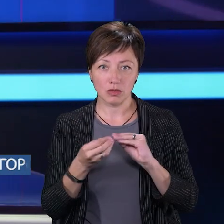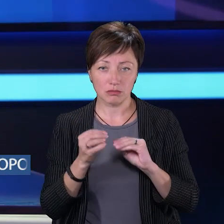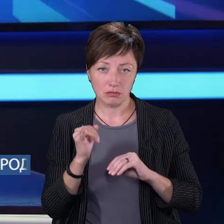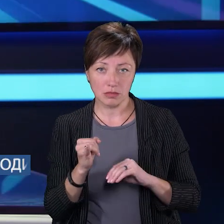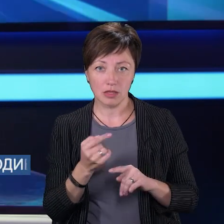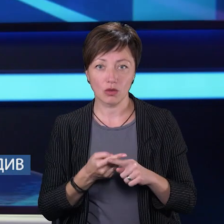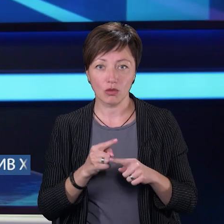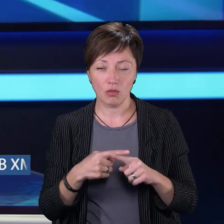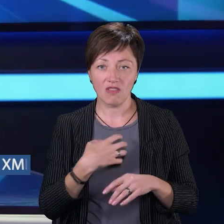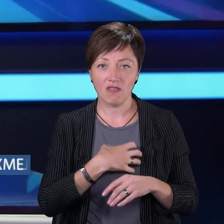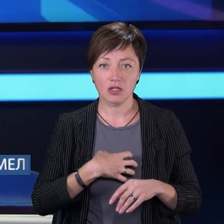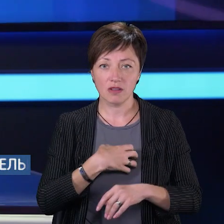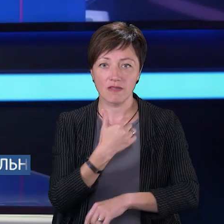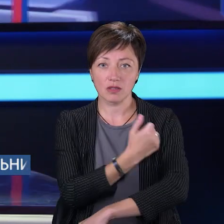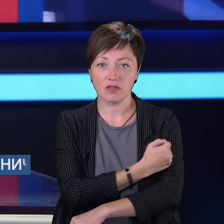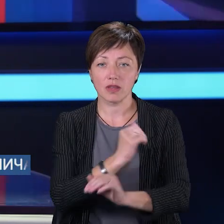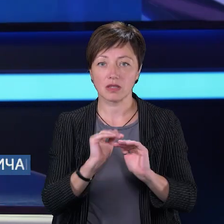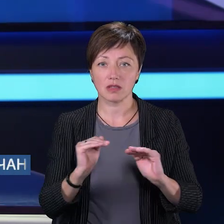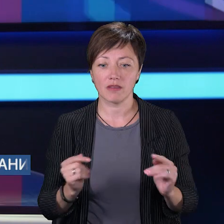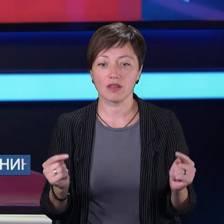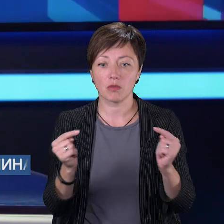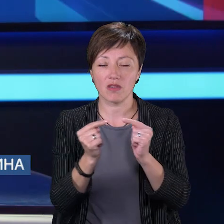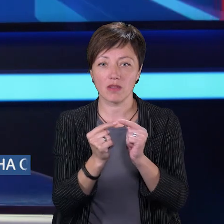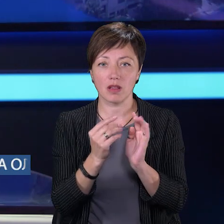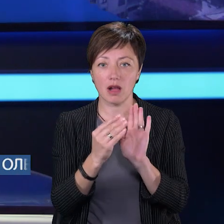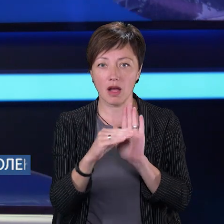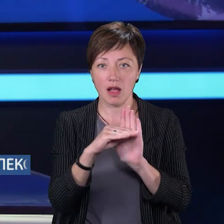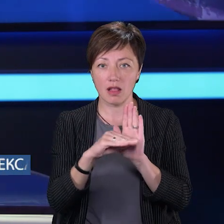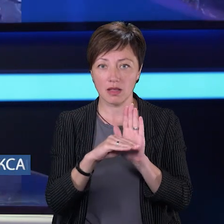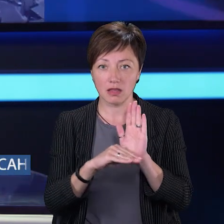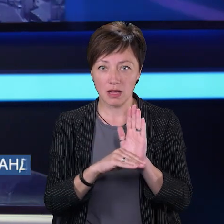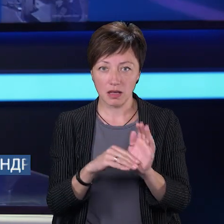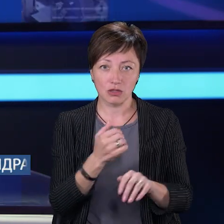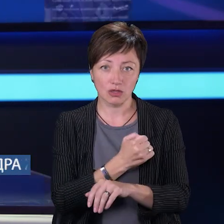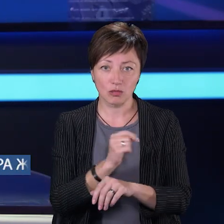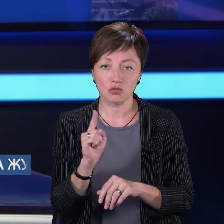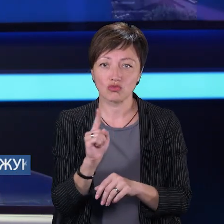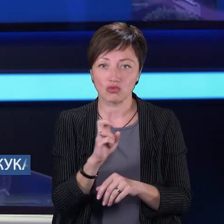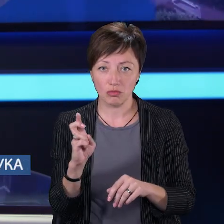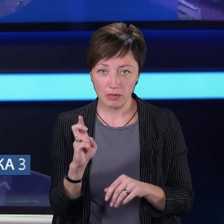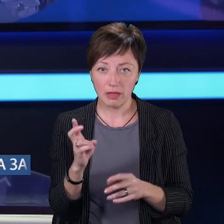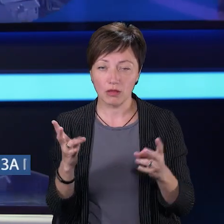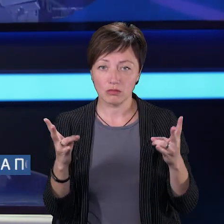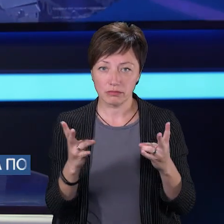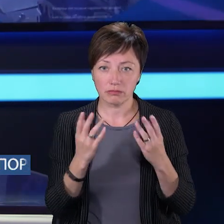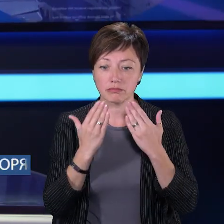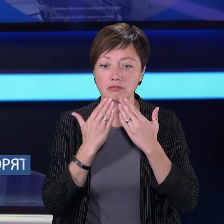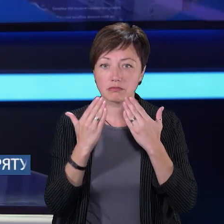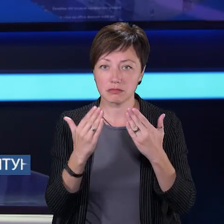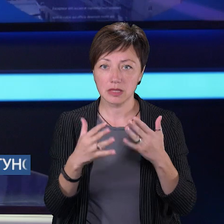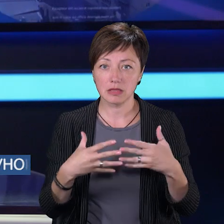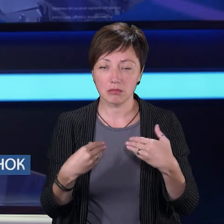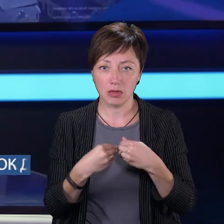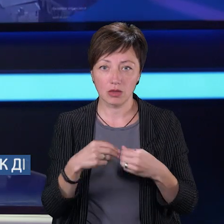Тому важливо вакцинувати дітей відповідно до календаря профілактичних щеплень. Щоб вакцинуватися, необхідно звернутися до